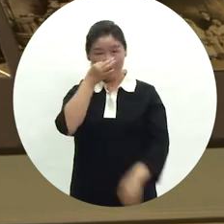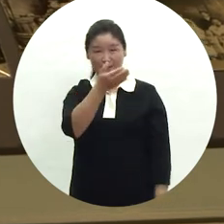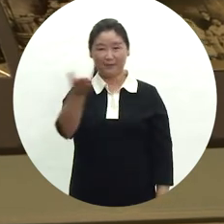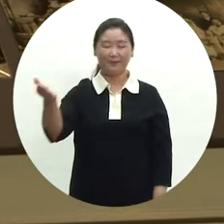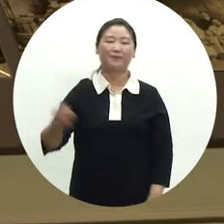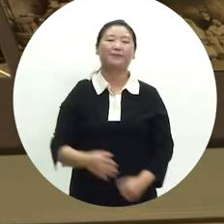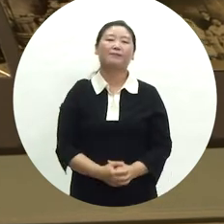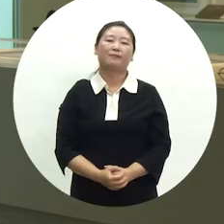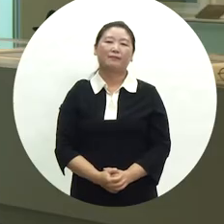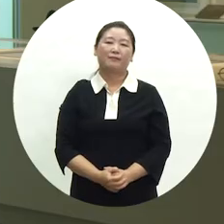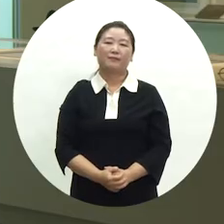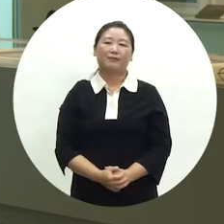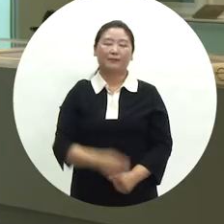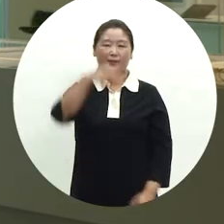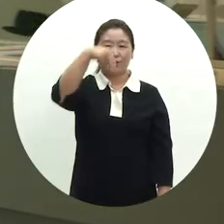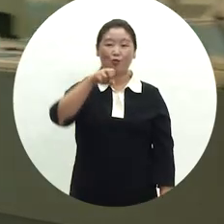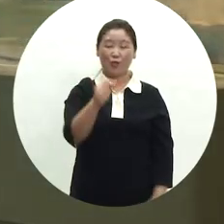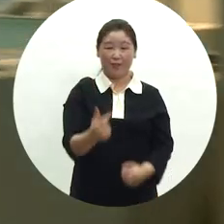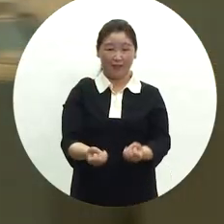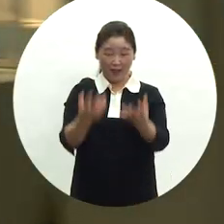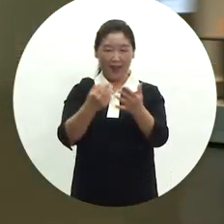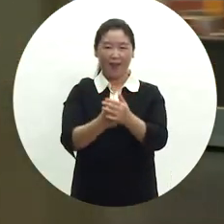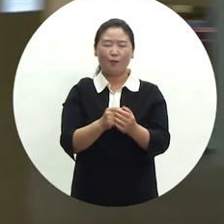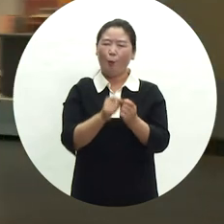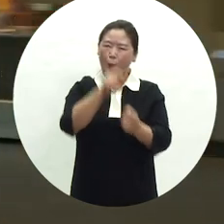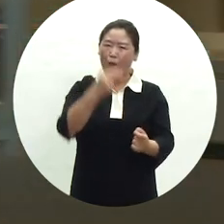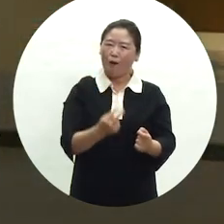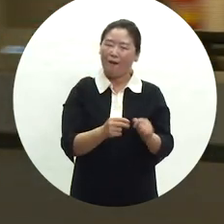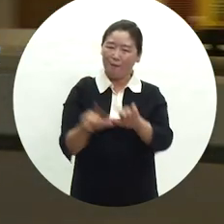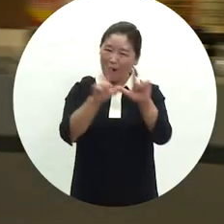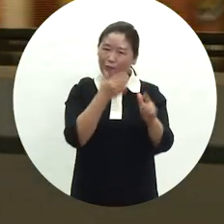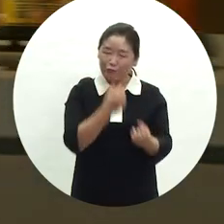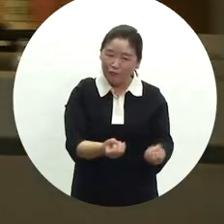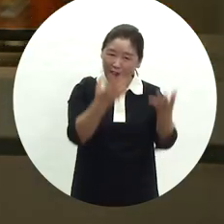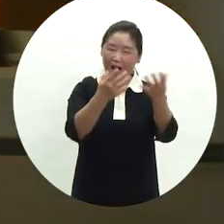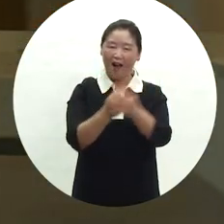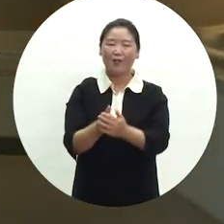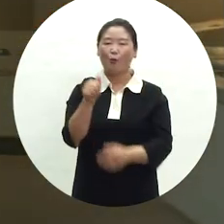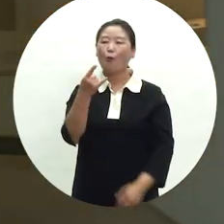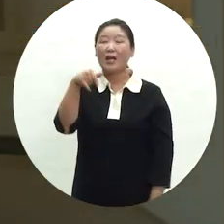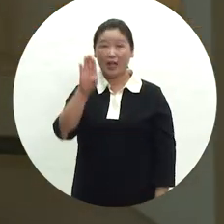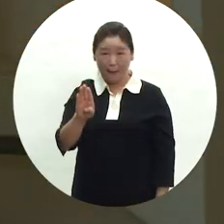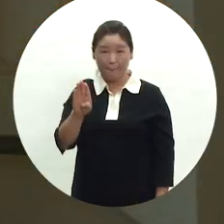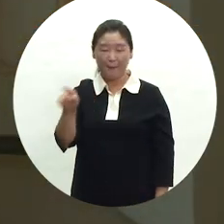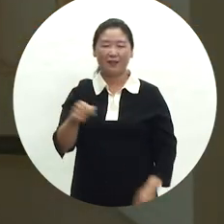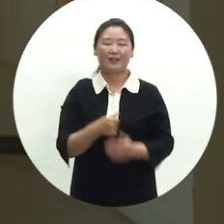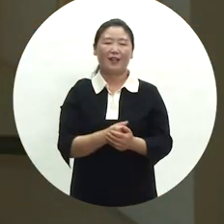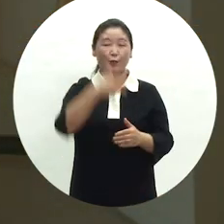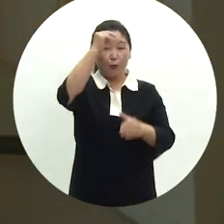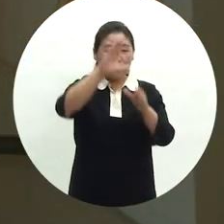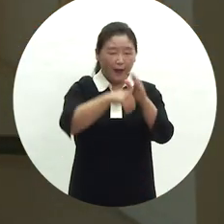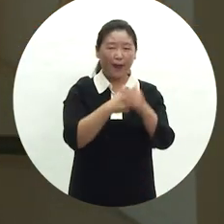있습니다. 수현례는 장수를 축하하는 잔치로 보통 회갑 잔치를 이룹니다. 조선시대에는